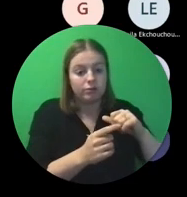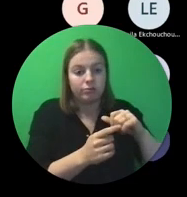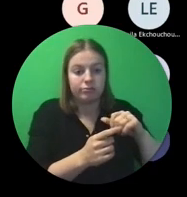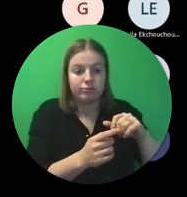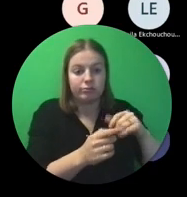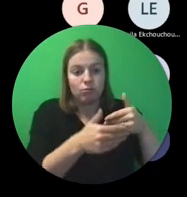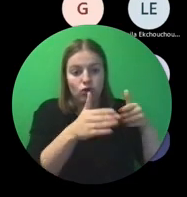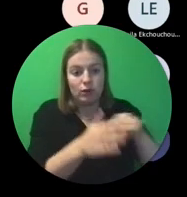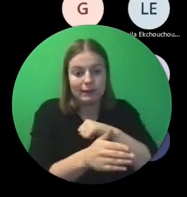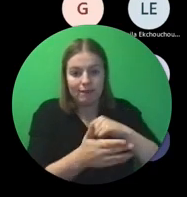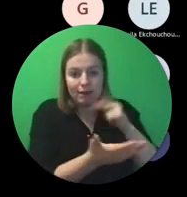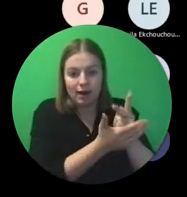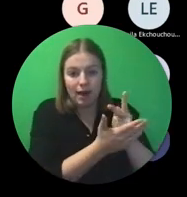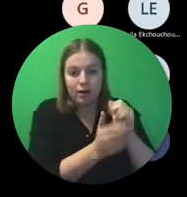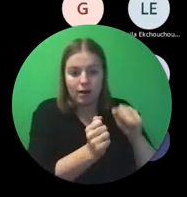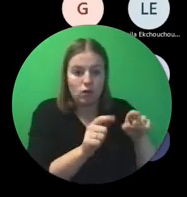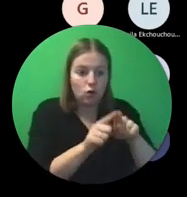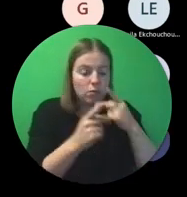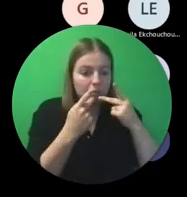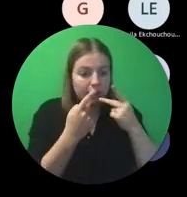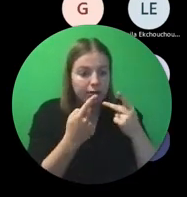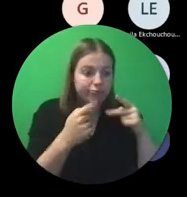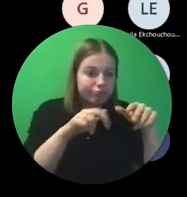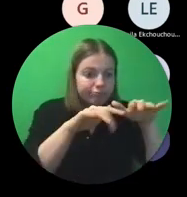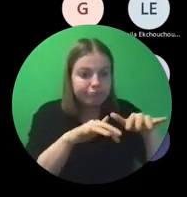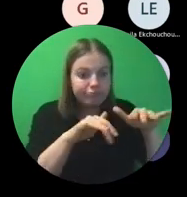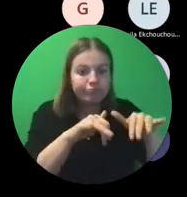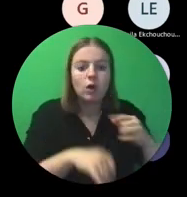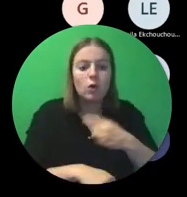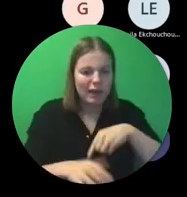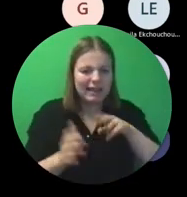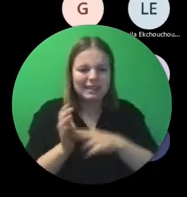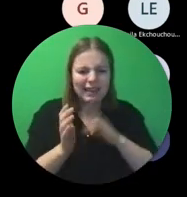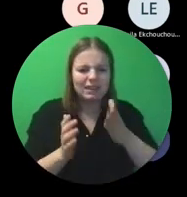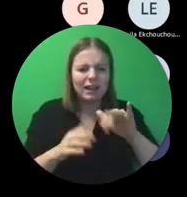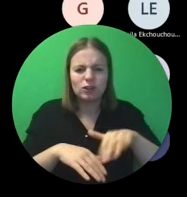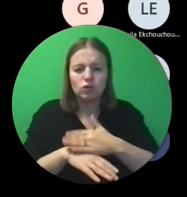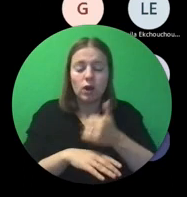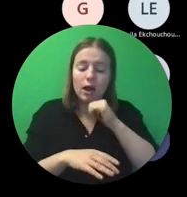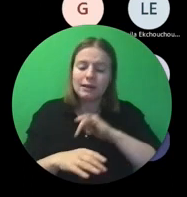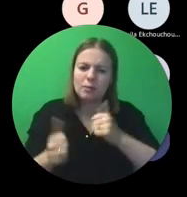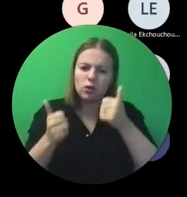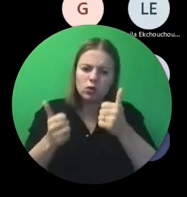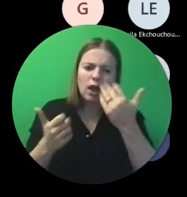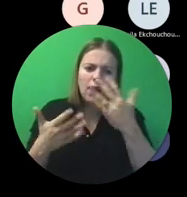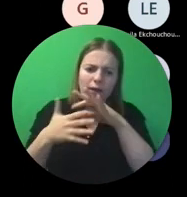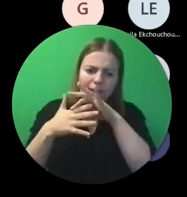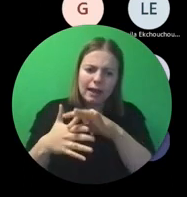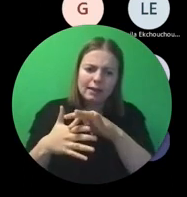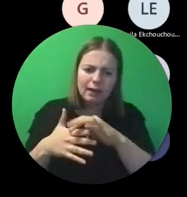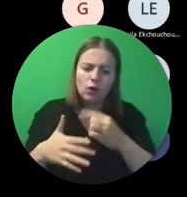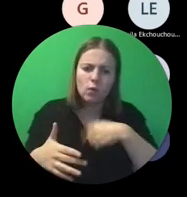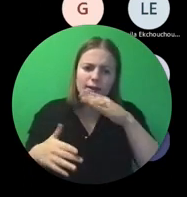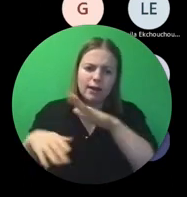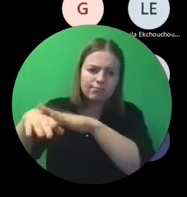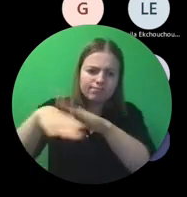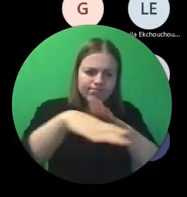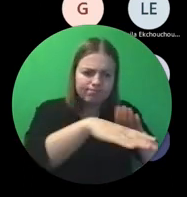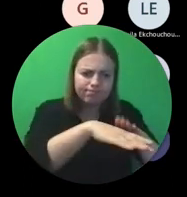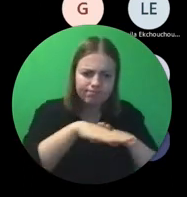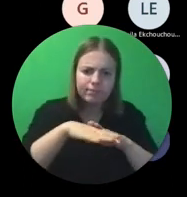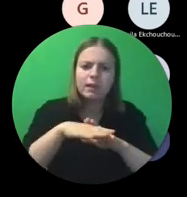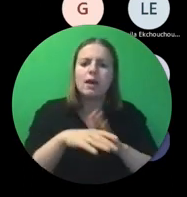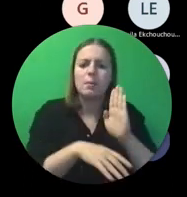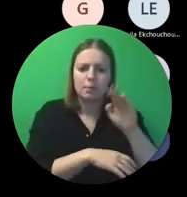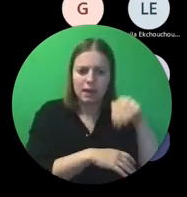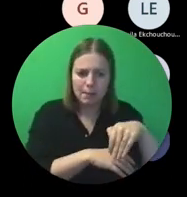Wij gaan iets daarom doen. Op zijn minst, als er een deftige handleiding is, laten weten van oké, de